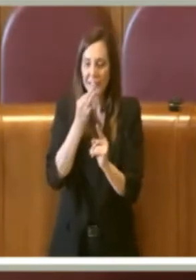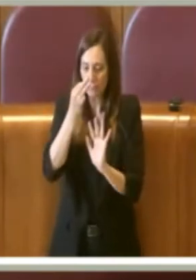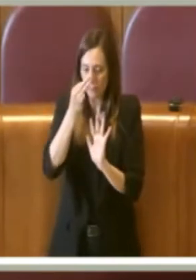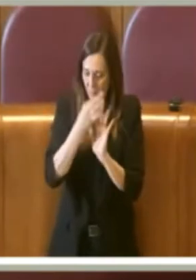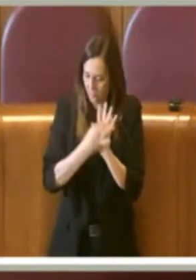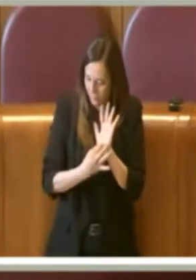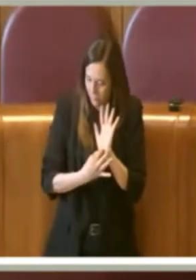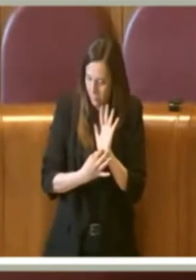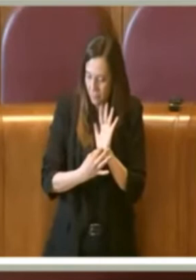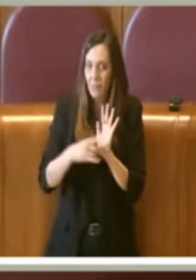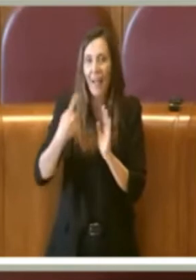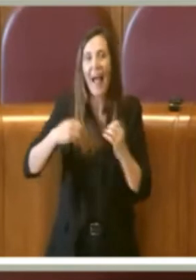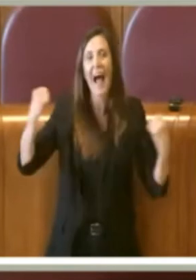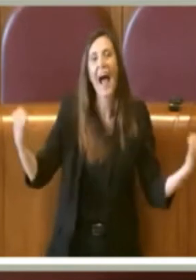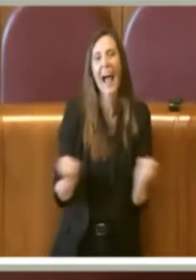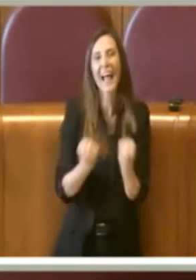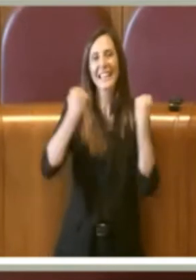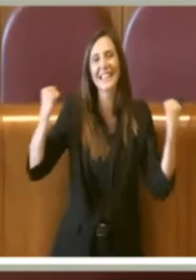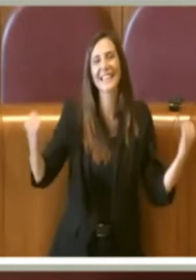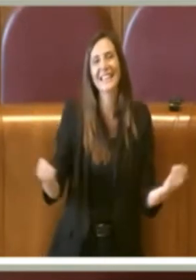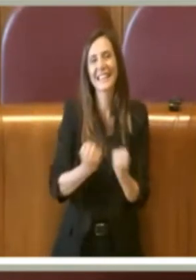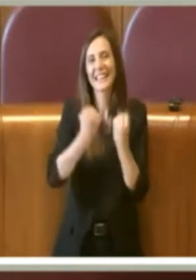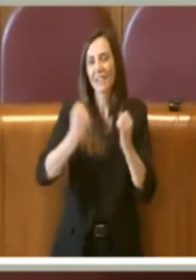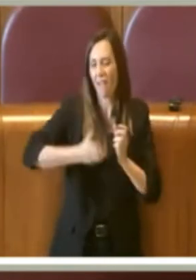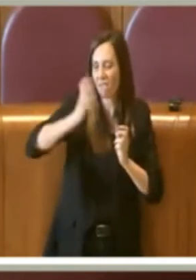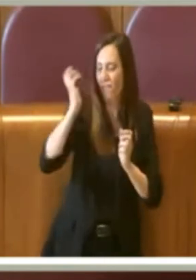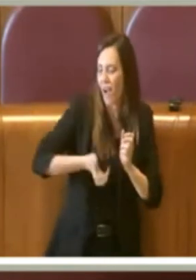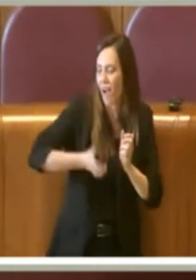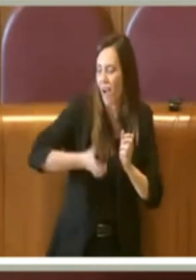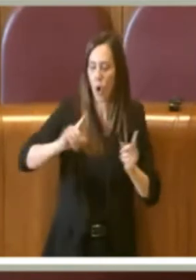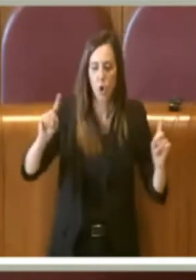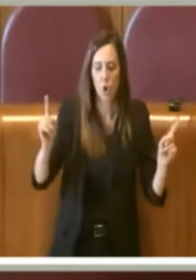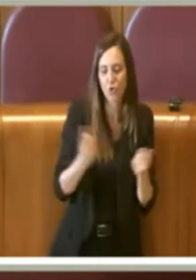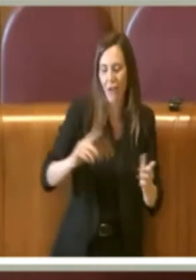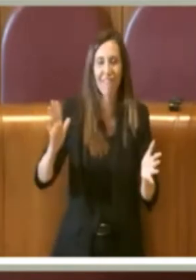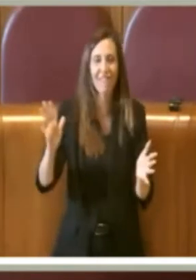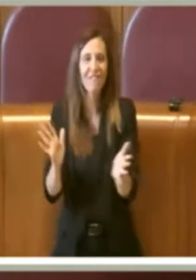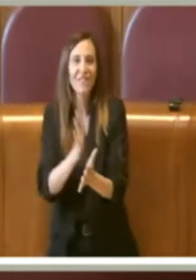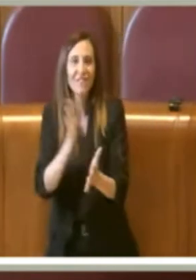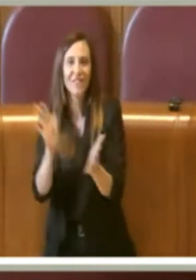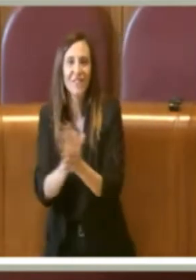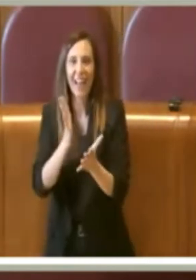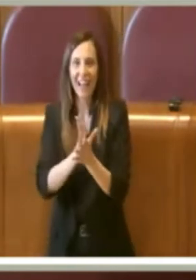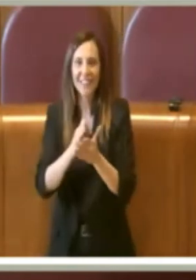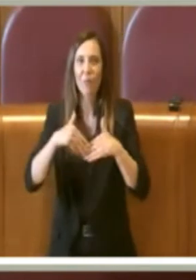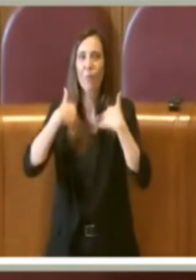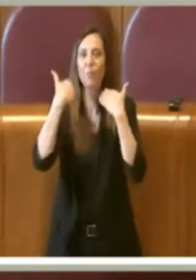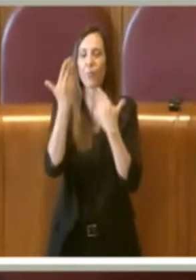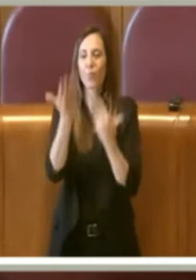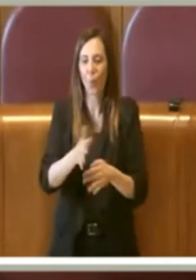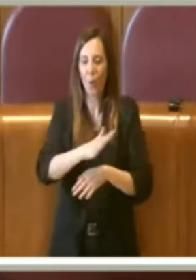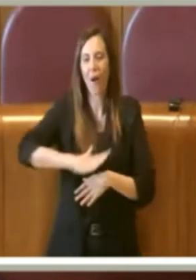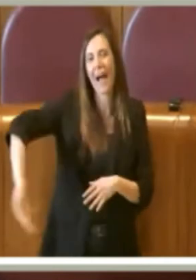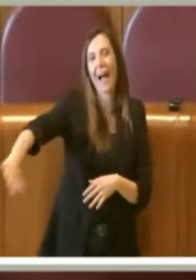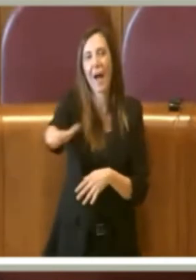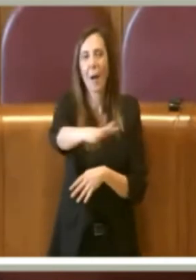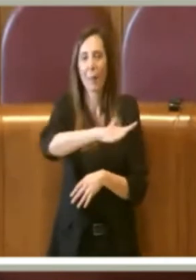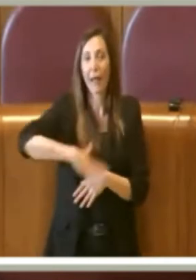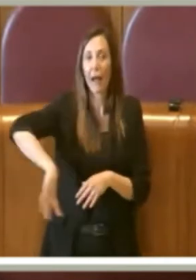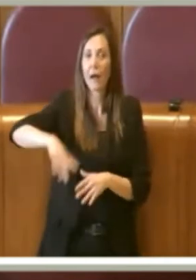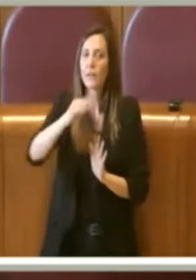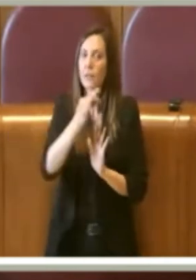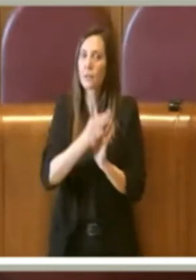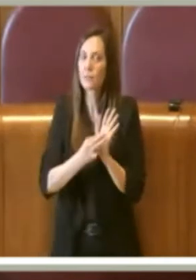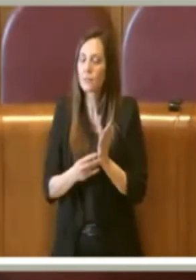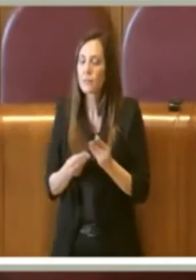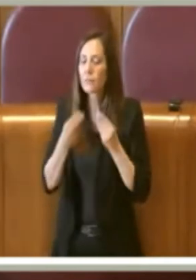regolamentare tutte quelle attività di concerti, di feste all'aperto e dà una regolamentazione molto